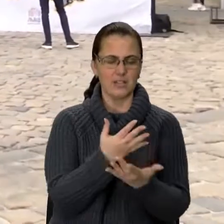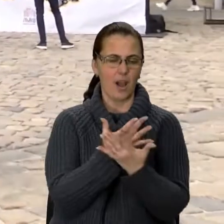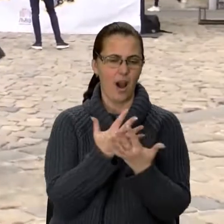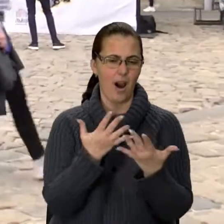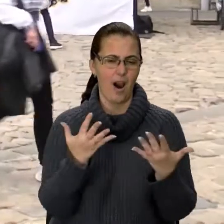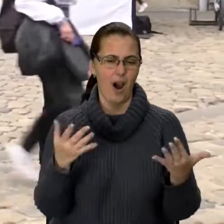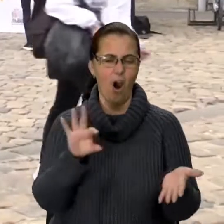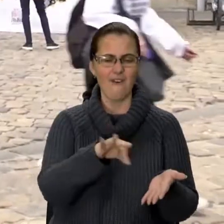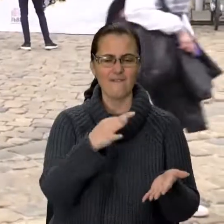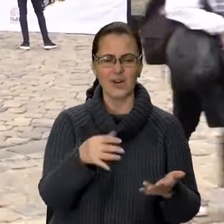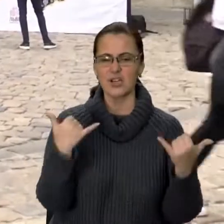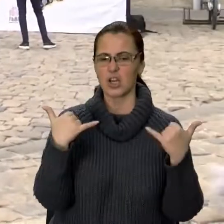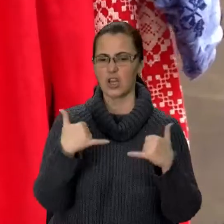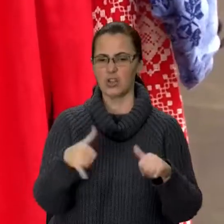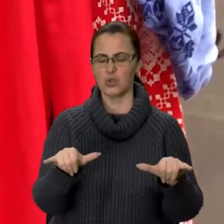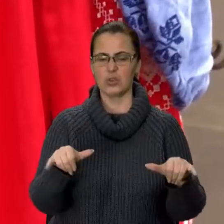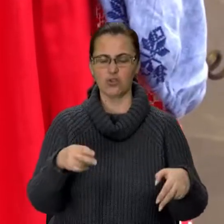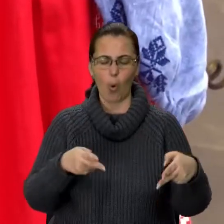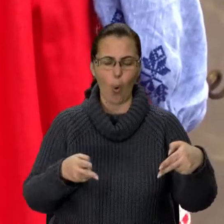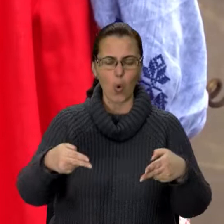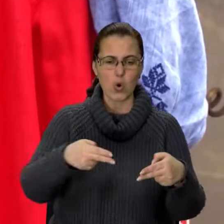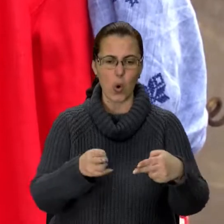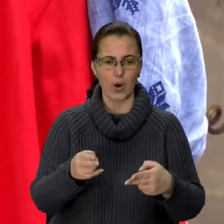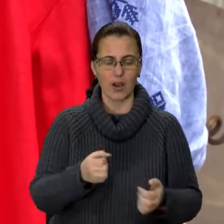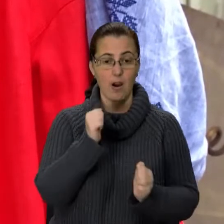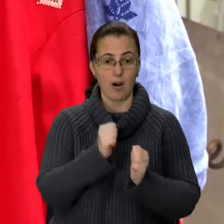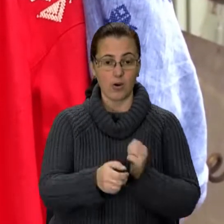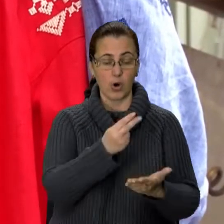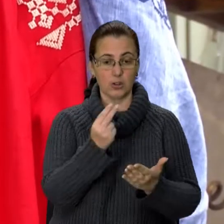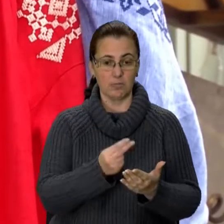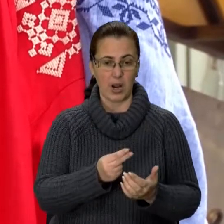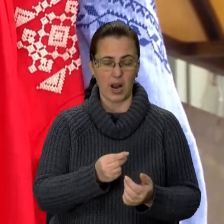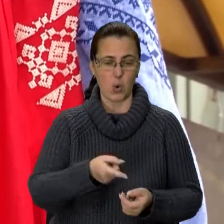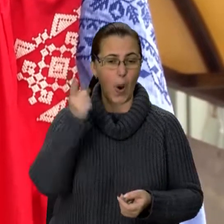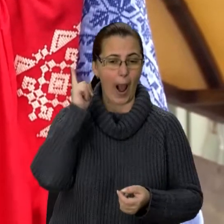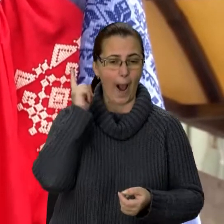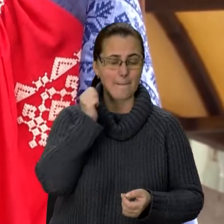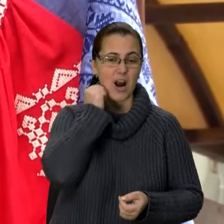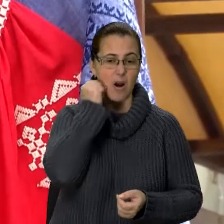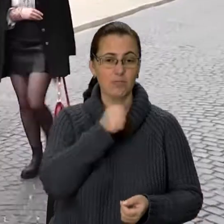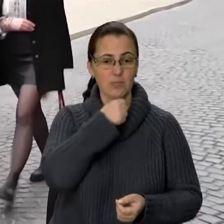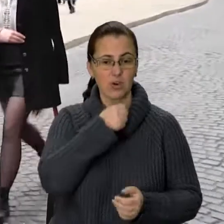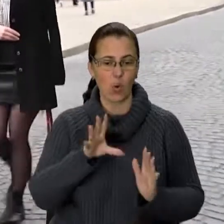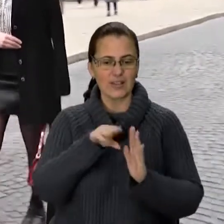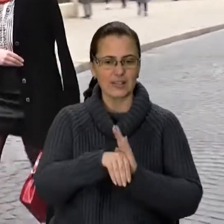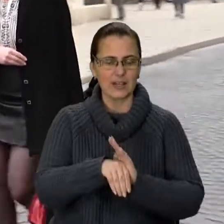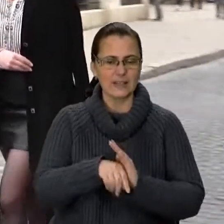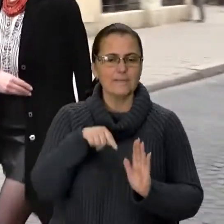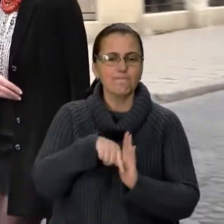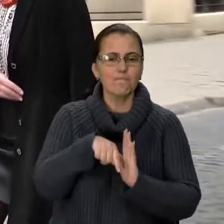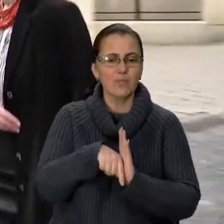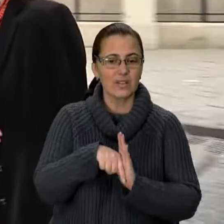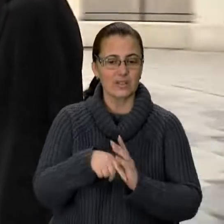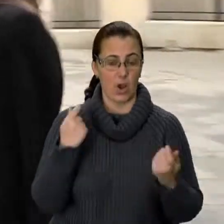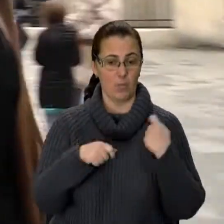'ям вишивки та дивовижним розмаїттям кроїв. У кожен візерунок наші прадідусі і прабабусі закладали сакральний сенс. І вбрання ставало